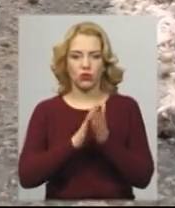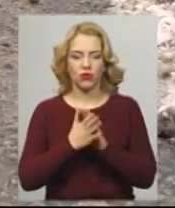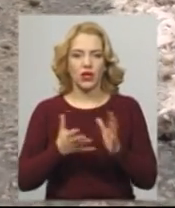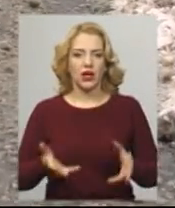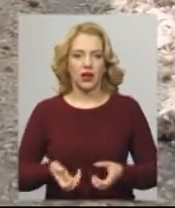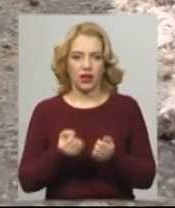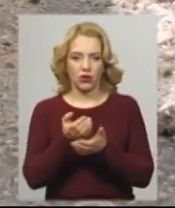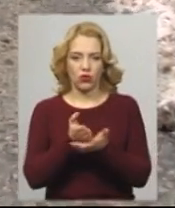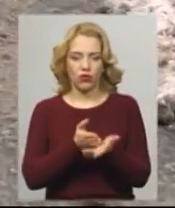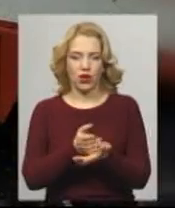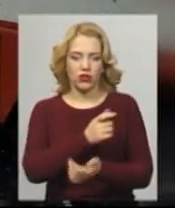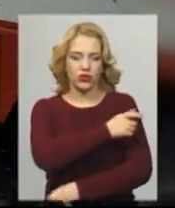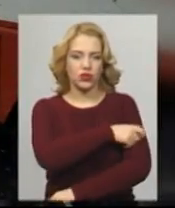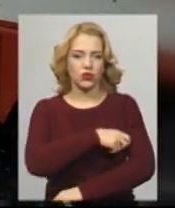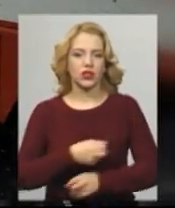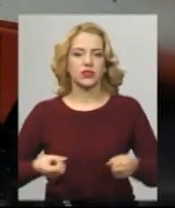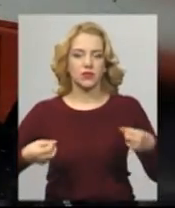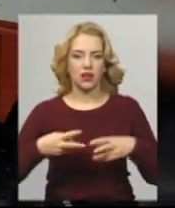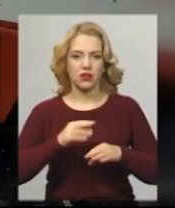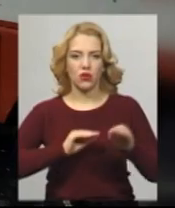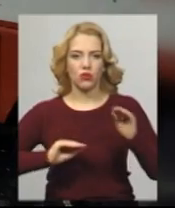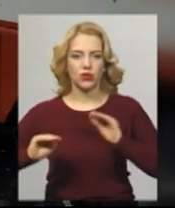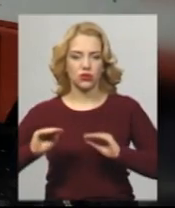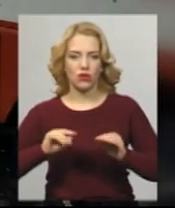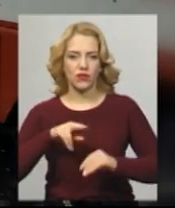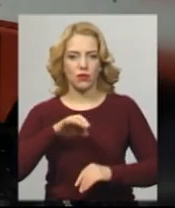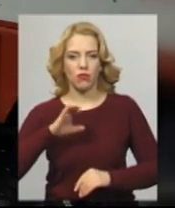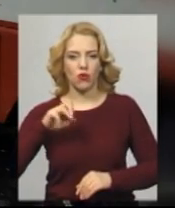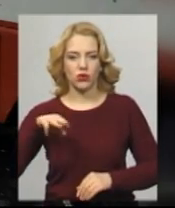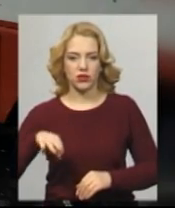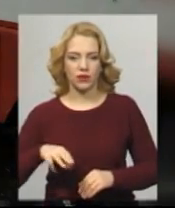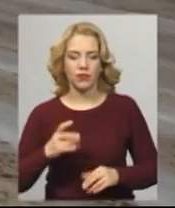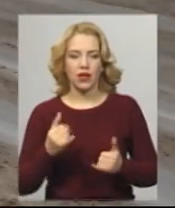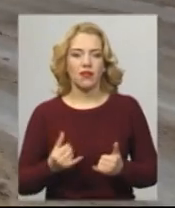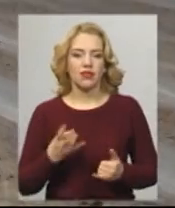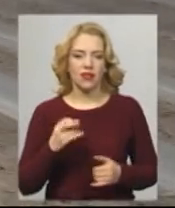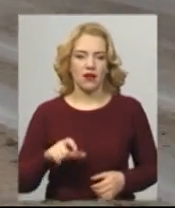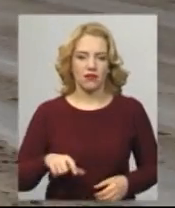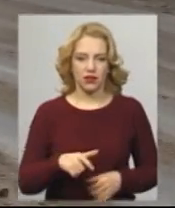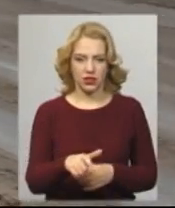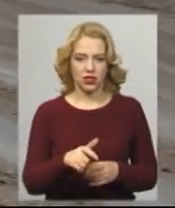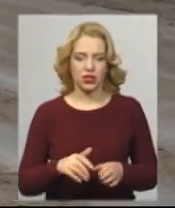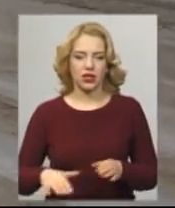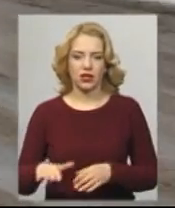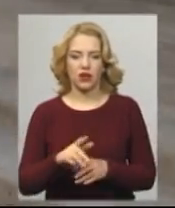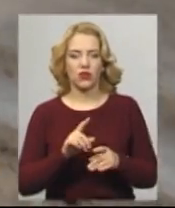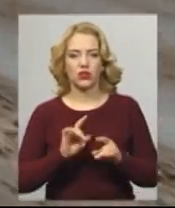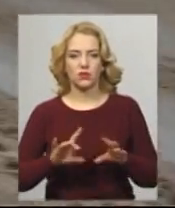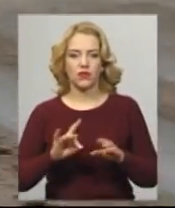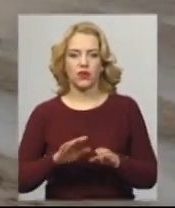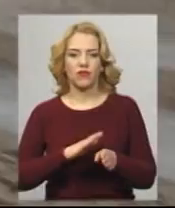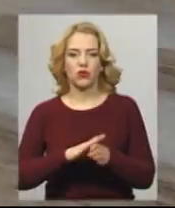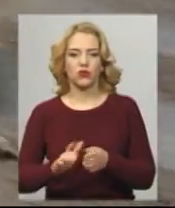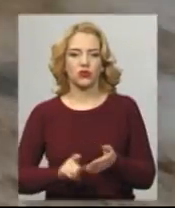протягом усього дня чергують на спеціально облаштованих постах на автошляхах краю, розповідає тимчасово виконуючий обов'язки пресекретаря